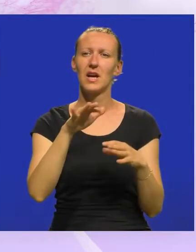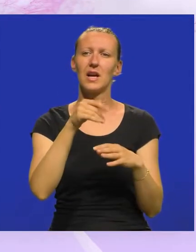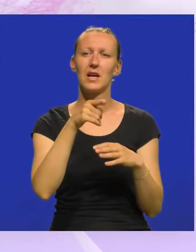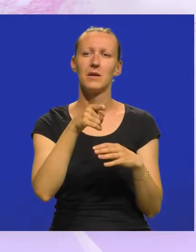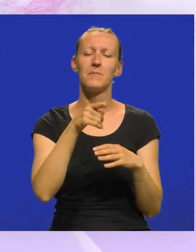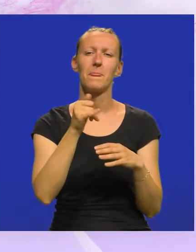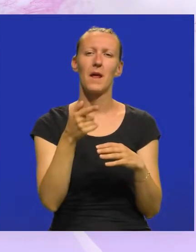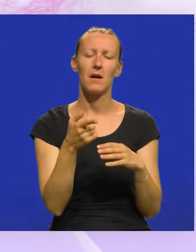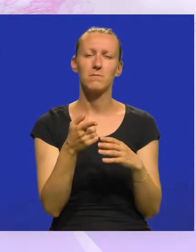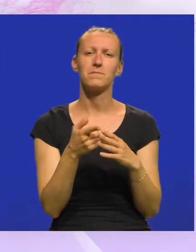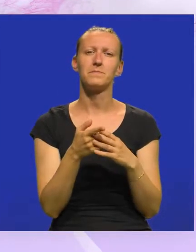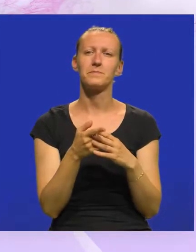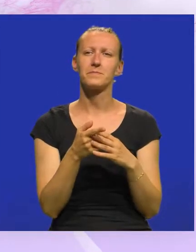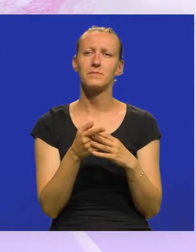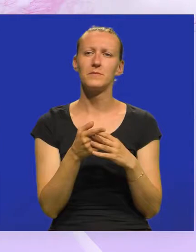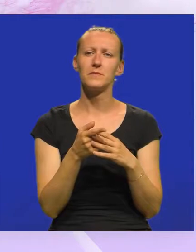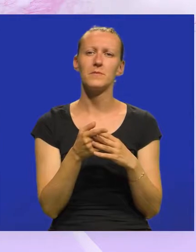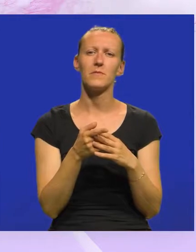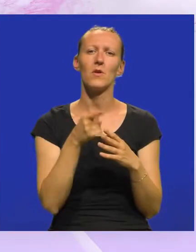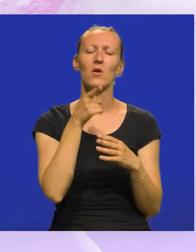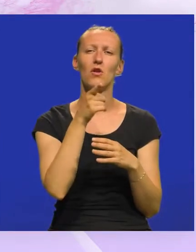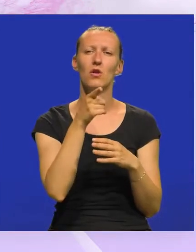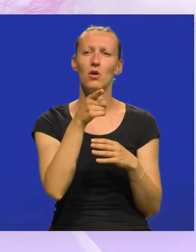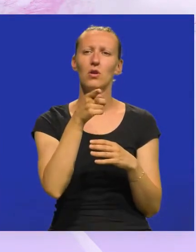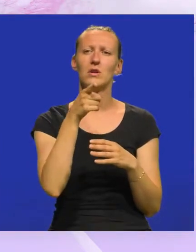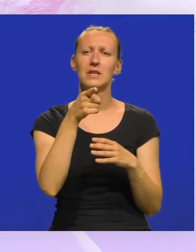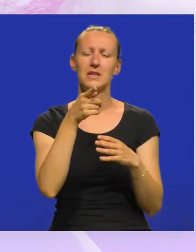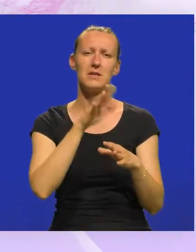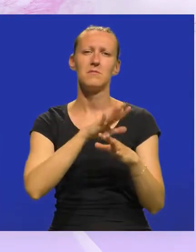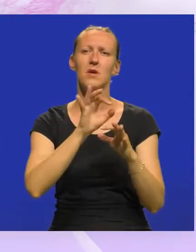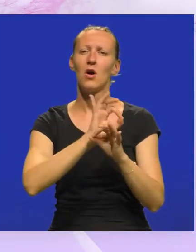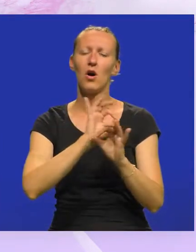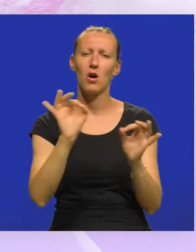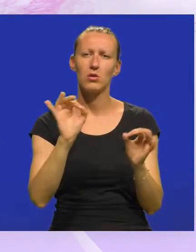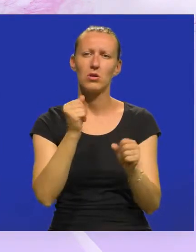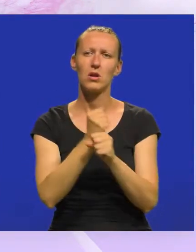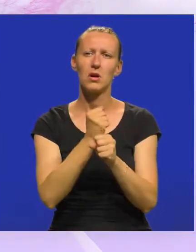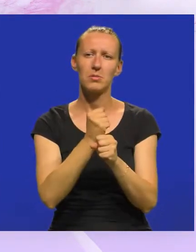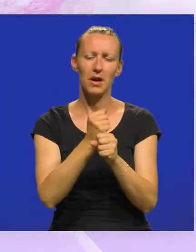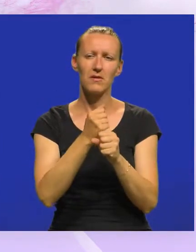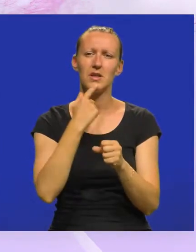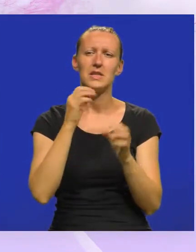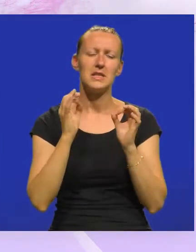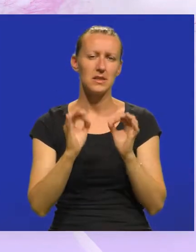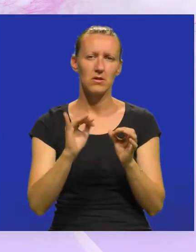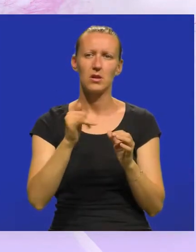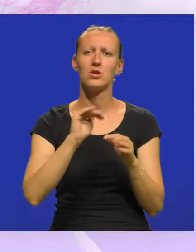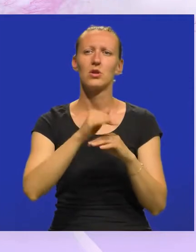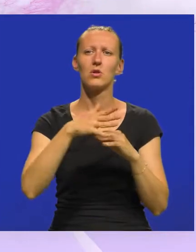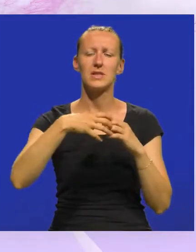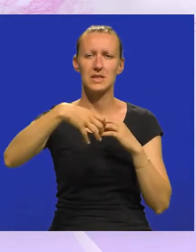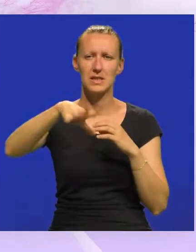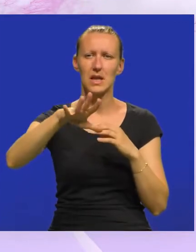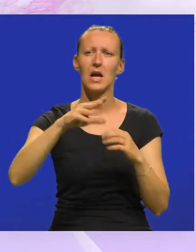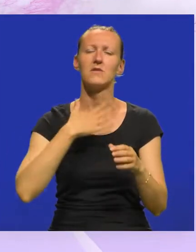je to da on je tim medijem savršeno ovladao i sigurna sam da će kroz